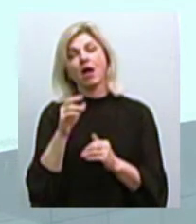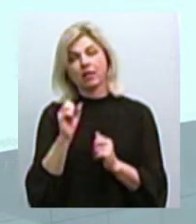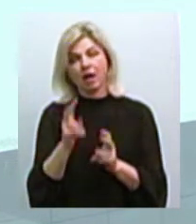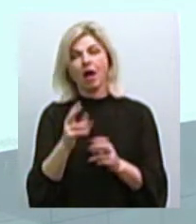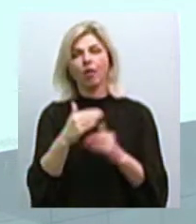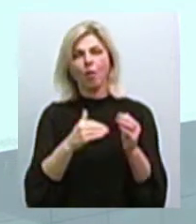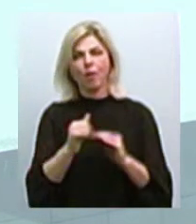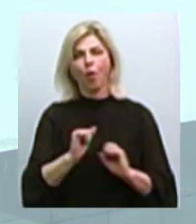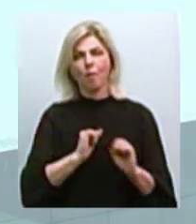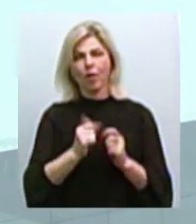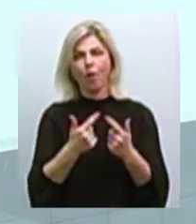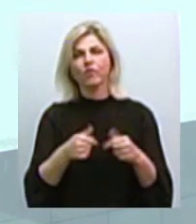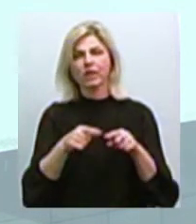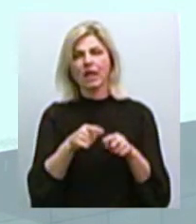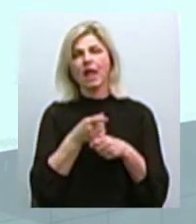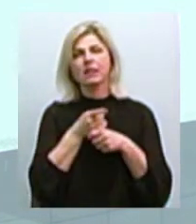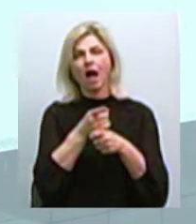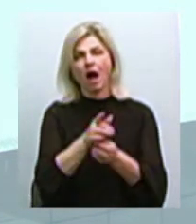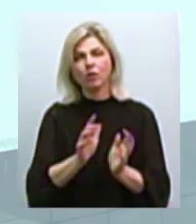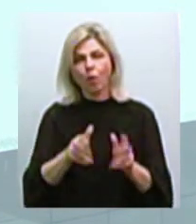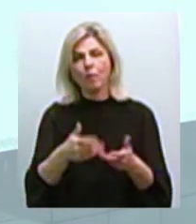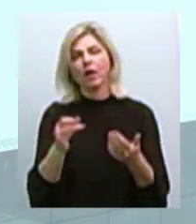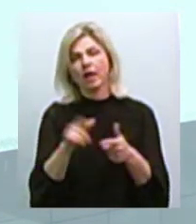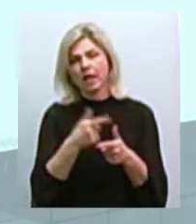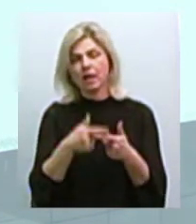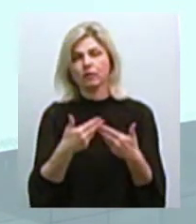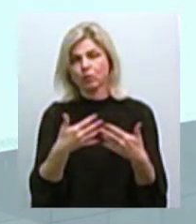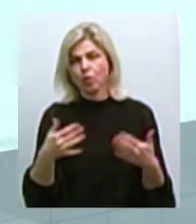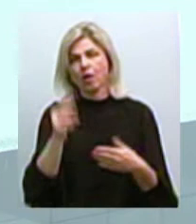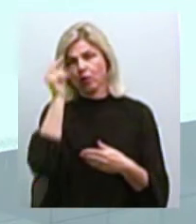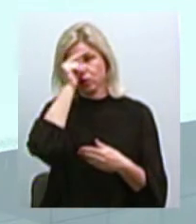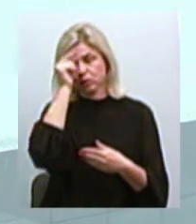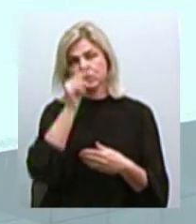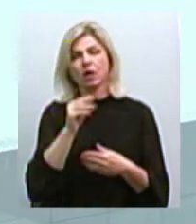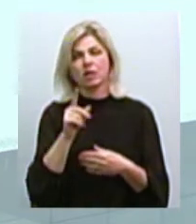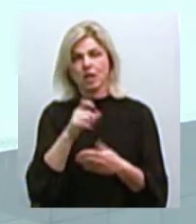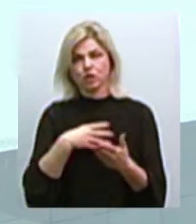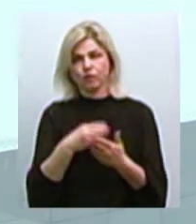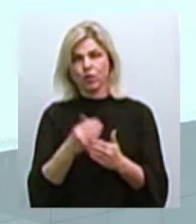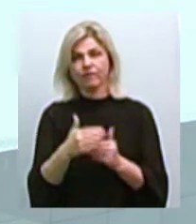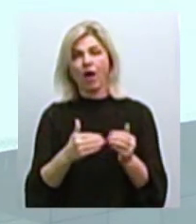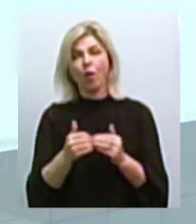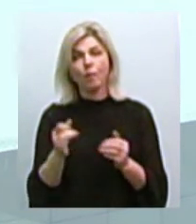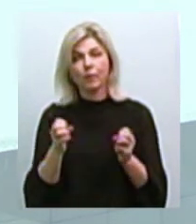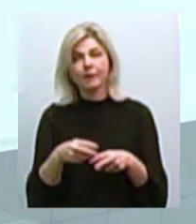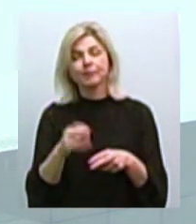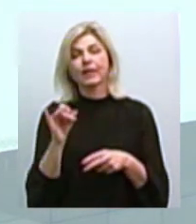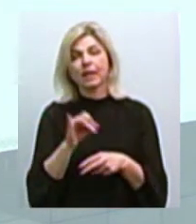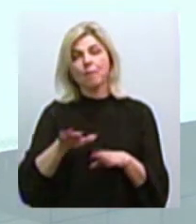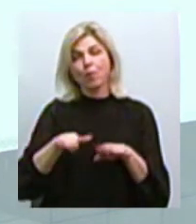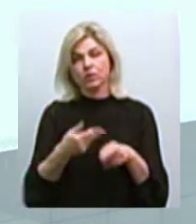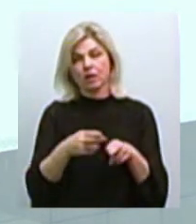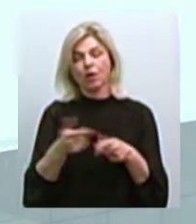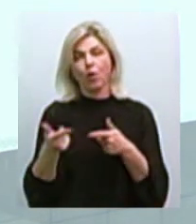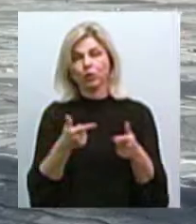командір відділення, командір танку або інший спеціаліст, проходить навчання безпосередньо за своїм фахом. І після цього він вже готовий сержант,